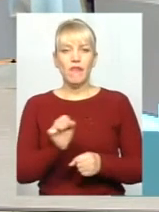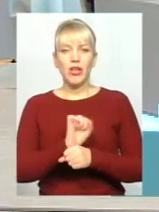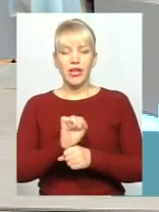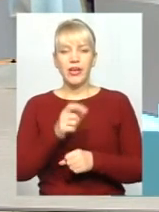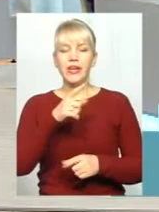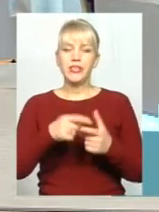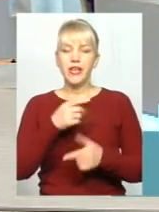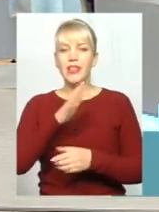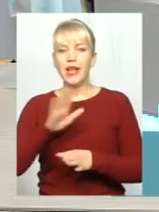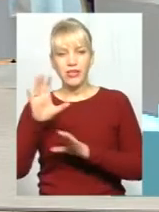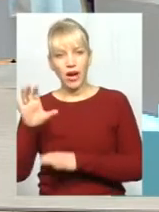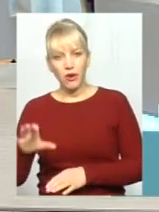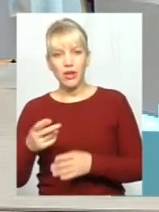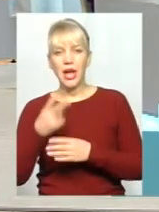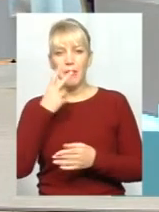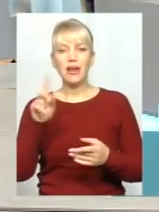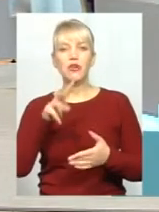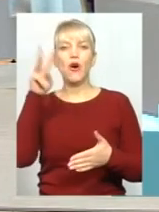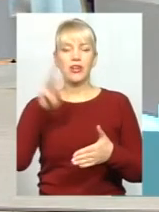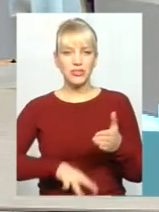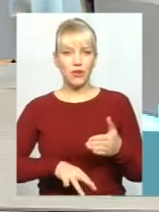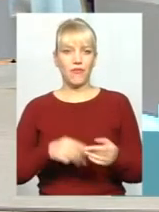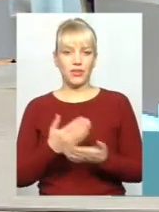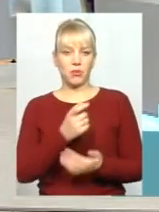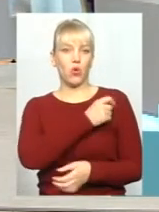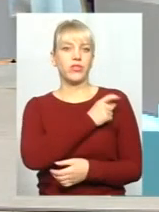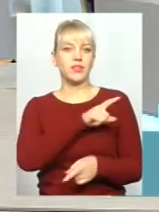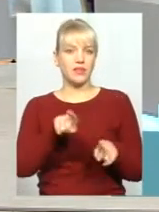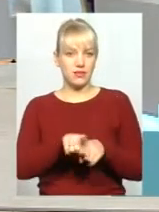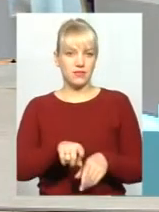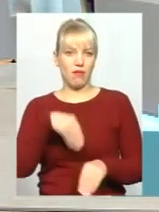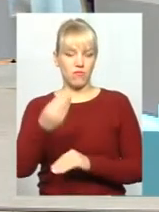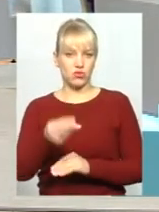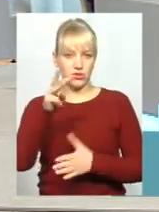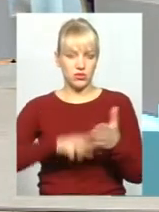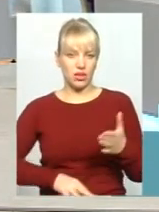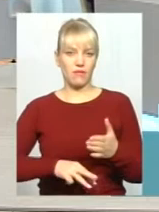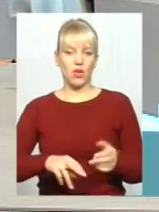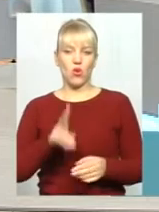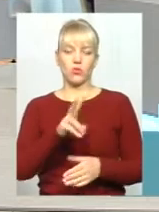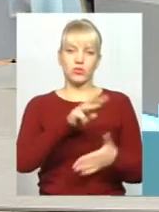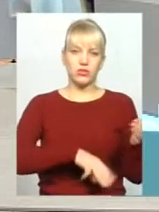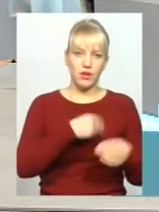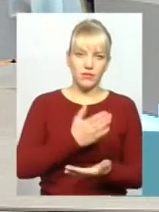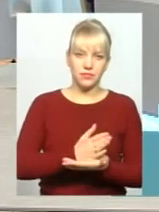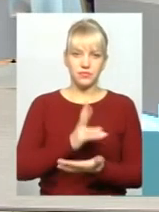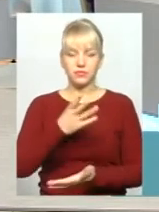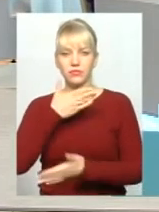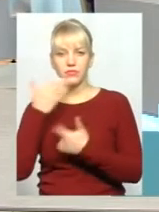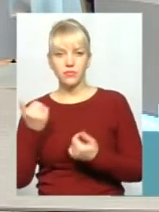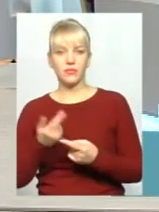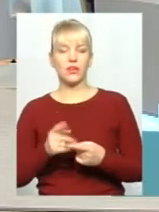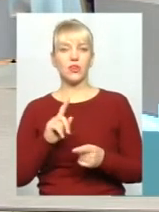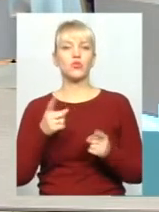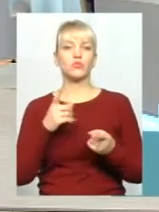незаконний? Тому що, от бачимо, там, приклад, оштрафували. В Одесі так само оштрафували. Ось, кого штрафують, кого ні. От ваша думка, чому така